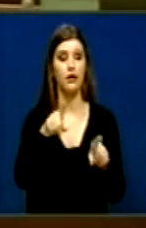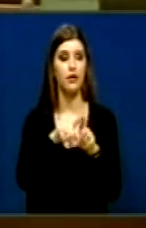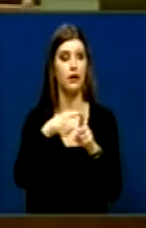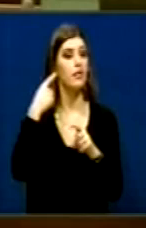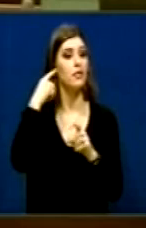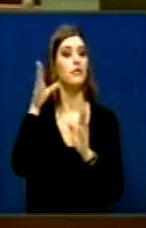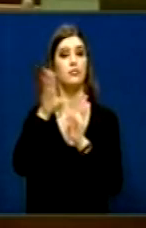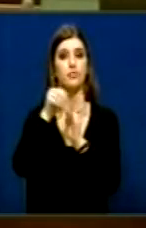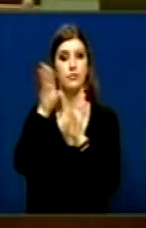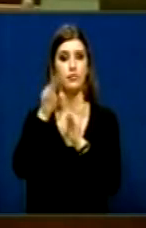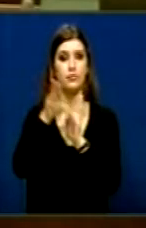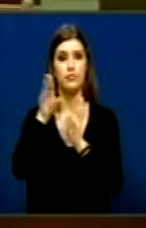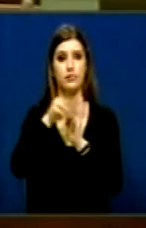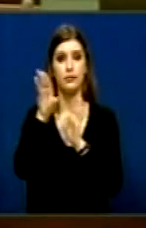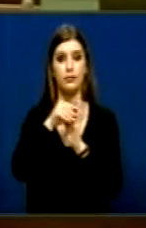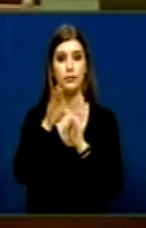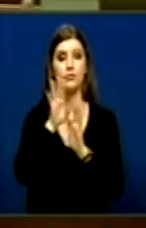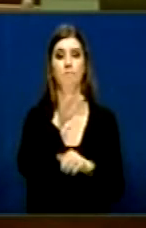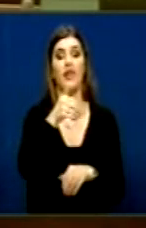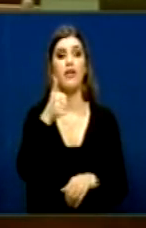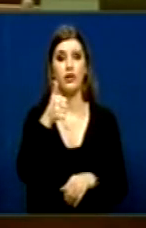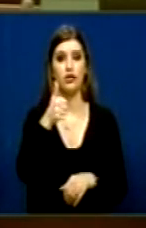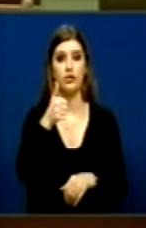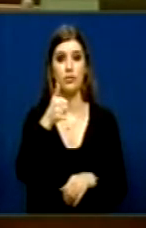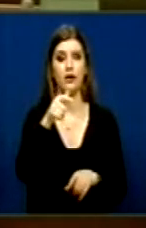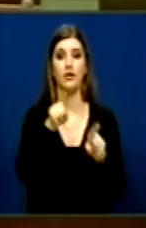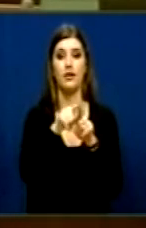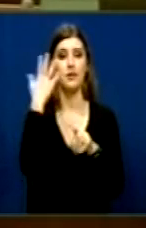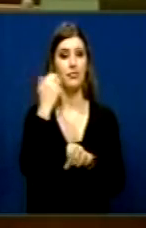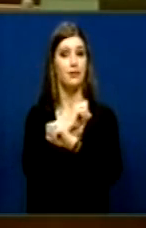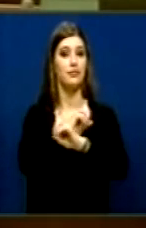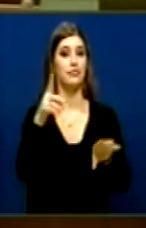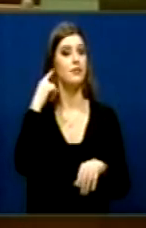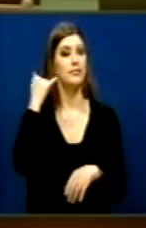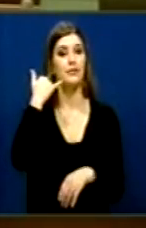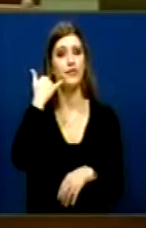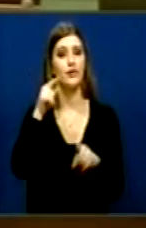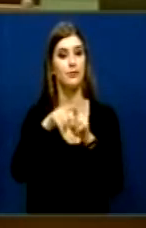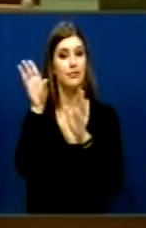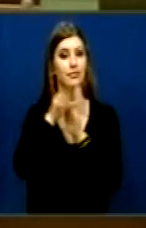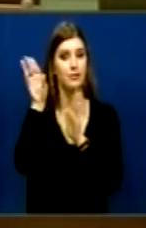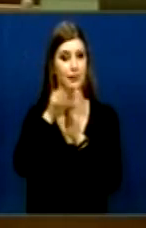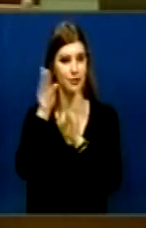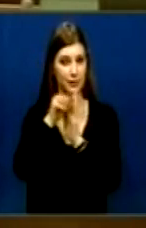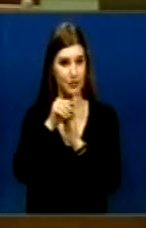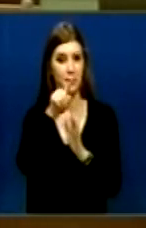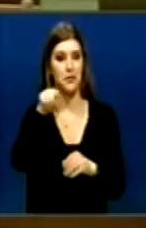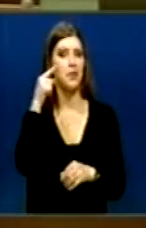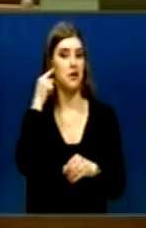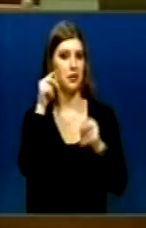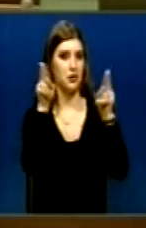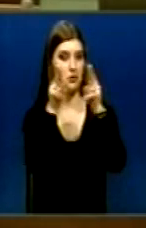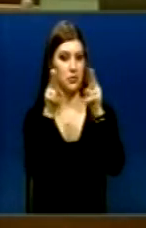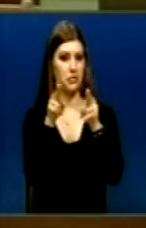përtyre i kemi dëgju në i këtu Paramenon Ne i kemi dëgju Vetën në pjesë shumë të vogël Të këtyre përgjime që janë Të rrëllët e një cendeja për të cërtë Sigurisht nga Sa